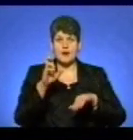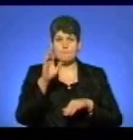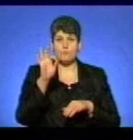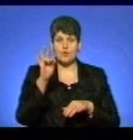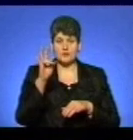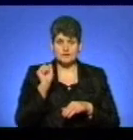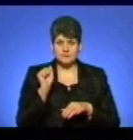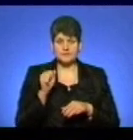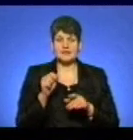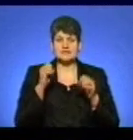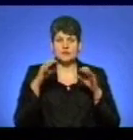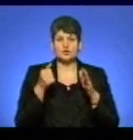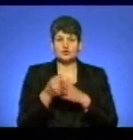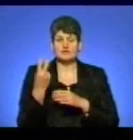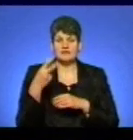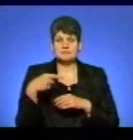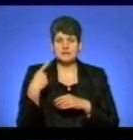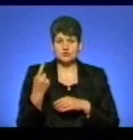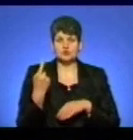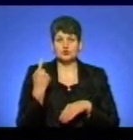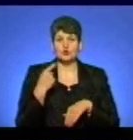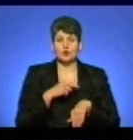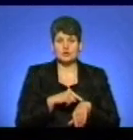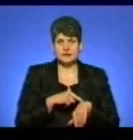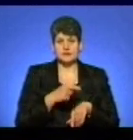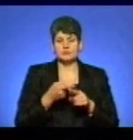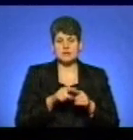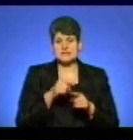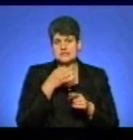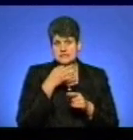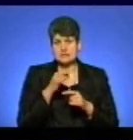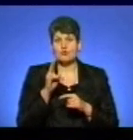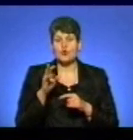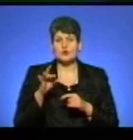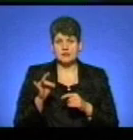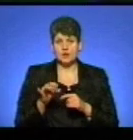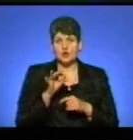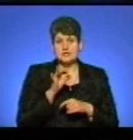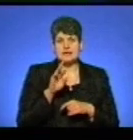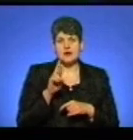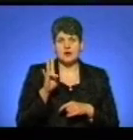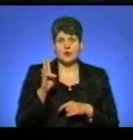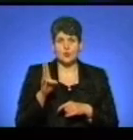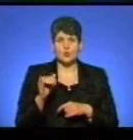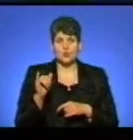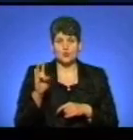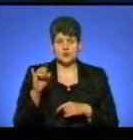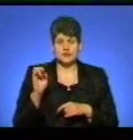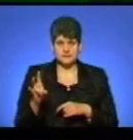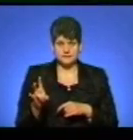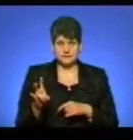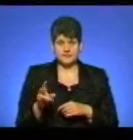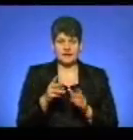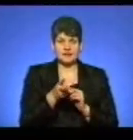21-ї години. Про це нам повідомив координатор громадського руху розвиток Кременеччини Олексій Якунін. На відео ви